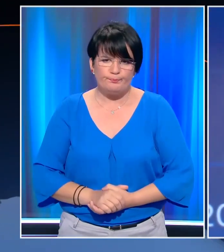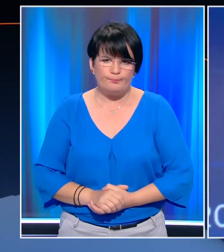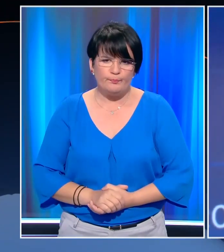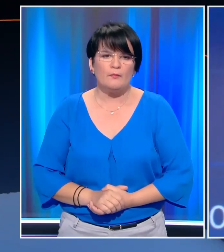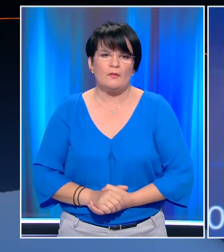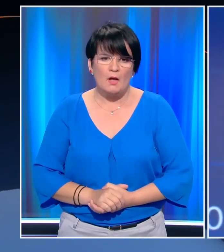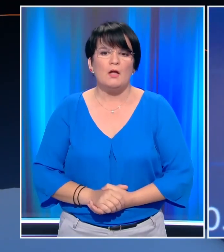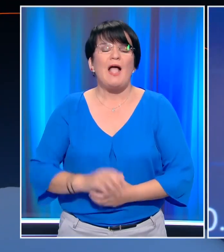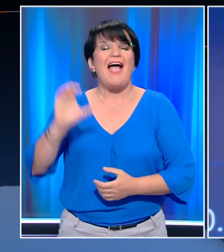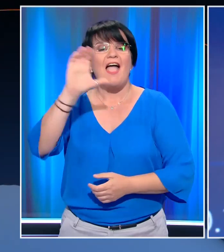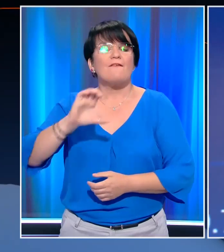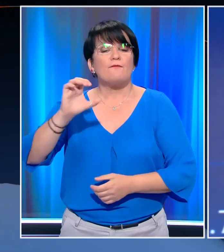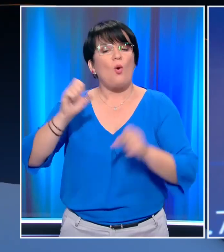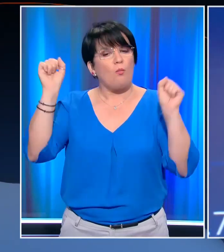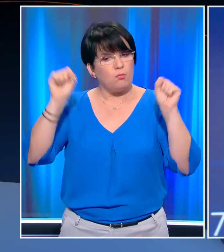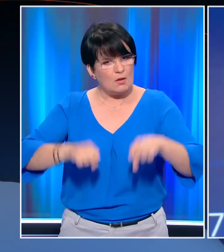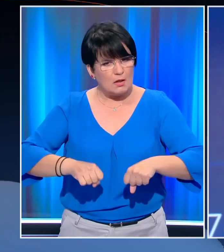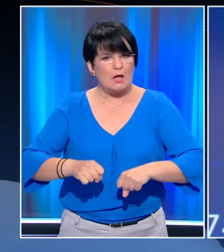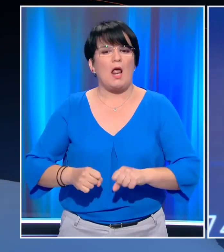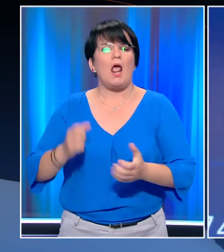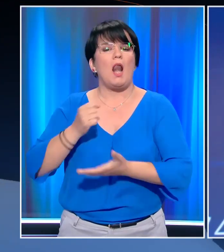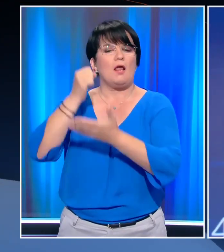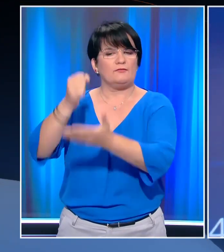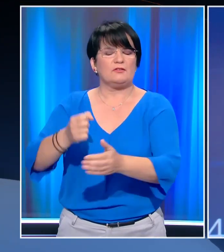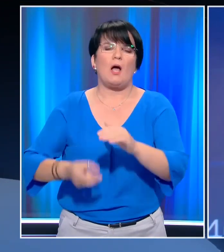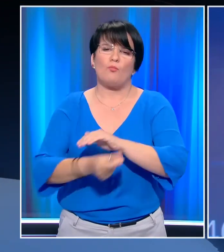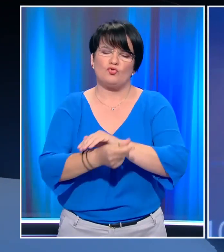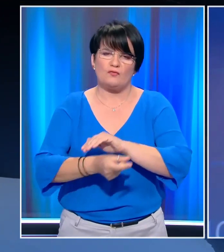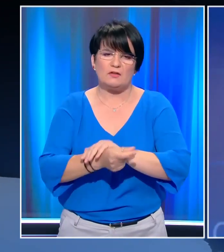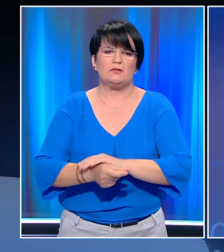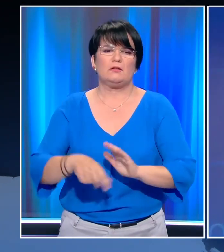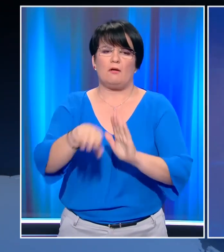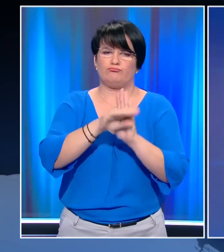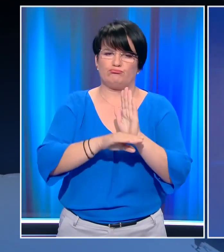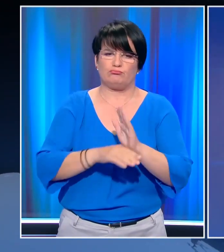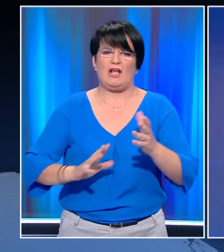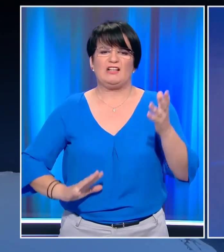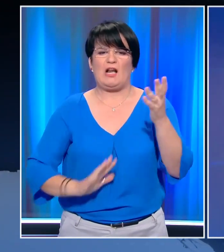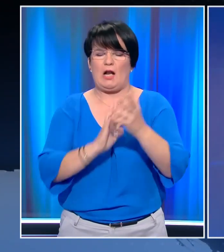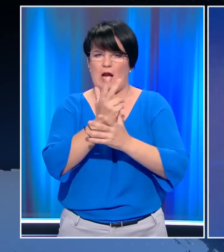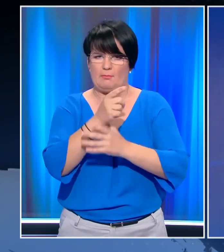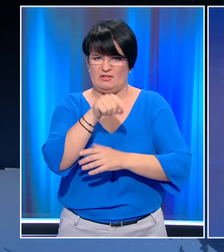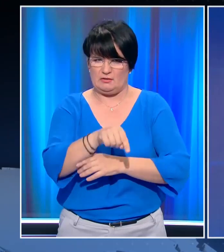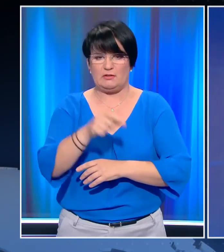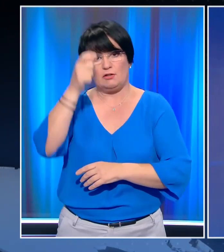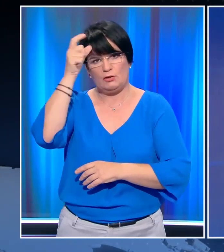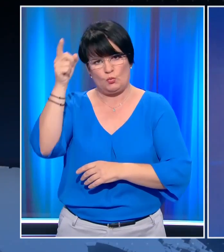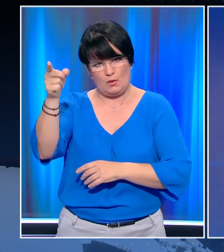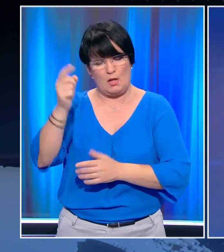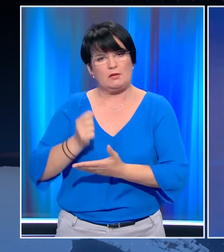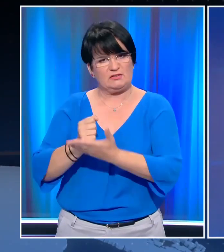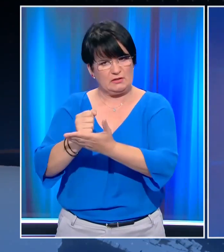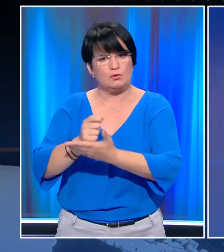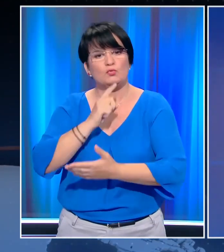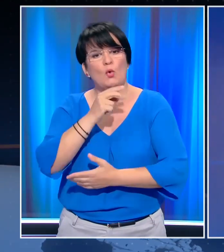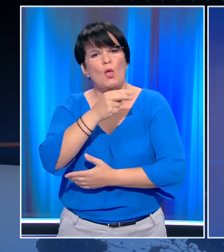προσφυγικό αλλά και θετική ατζέντα υποδεσμευτικούς όρους αποφάσισαν οι Ευρωπαίοι για την Άγκυρα. Παράλληλα τόνισαν τη σημασία που έχει